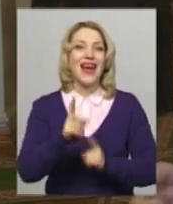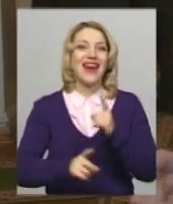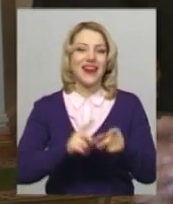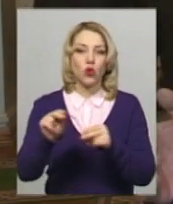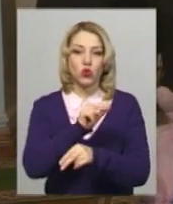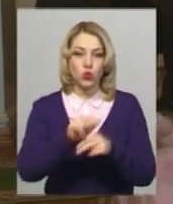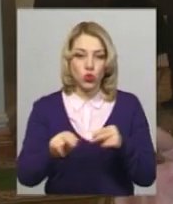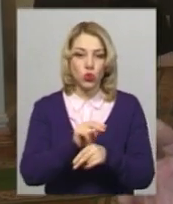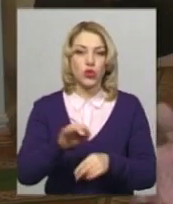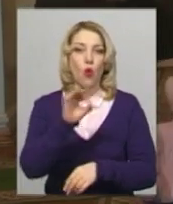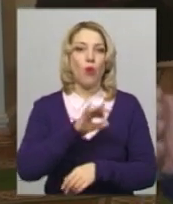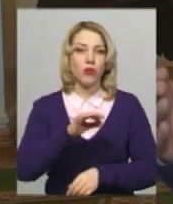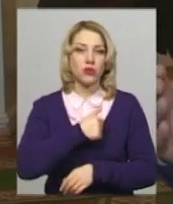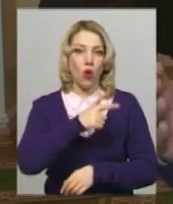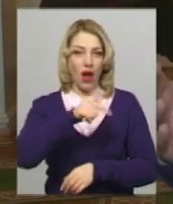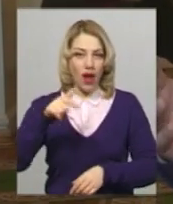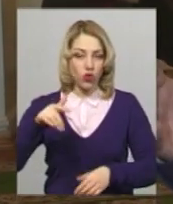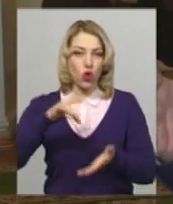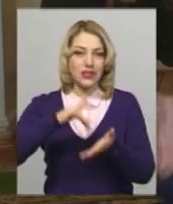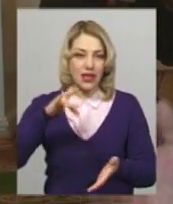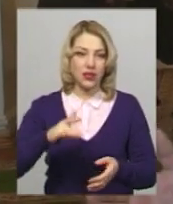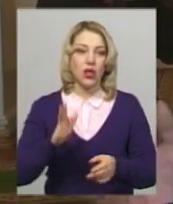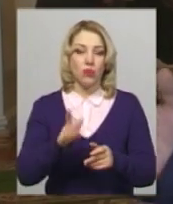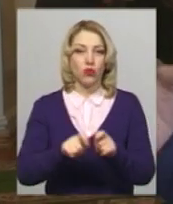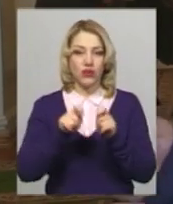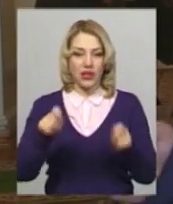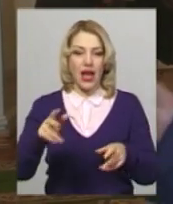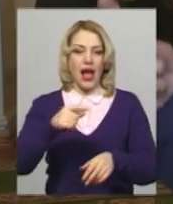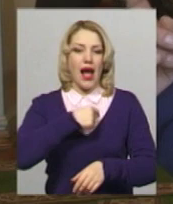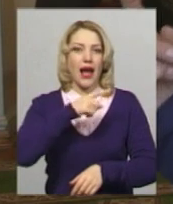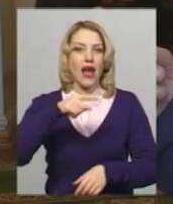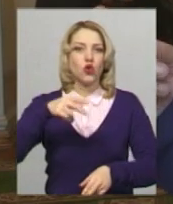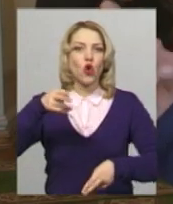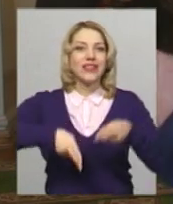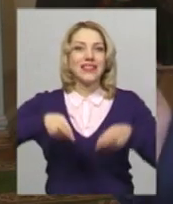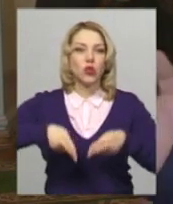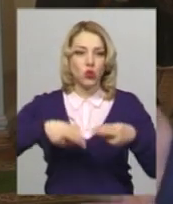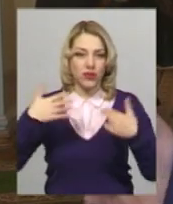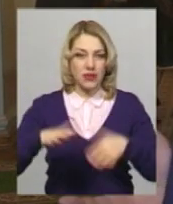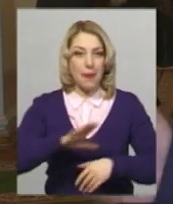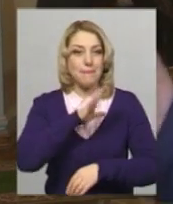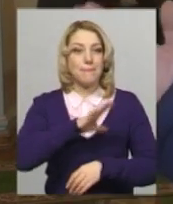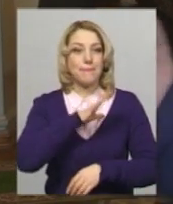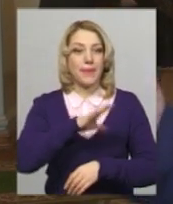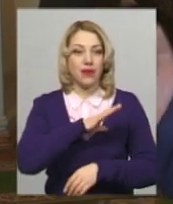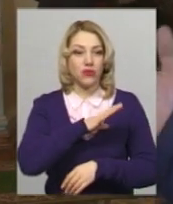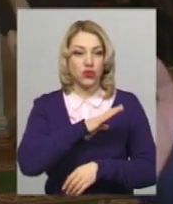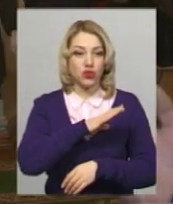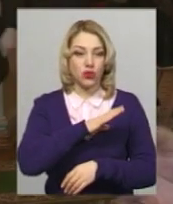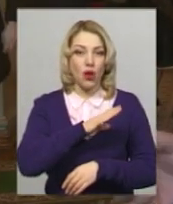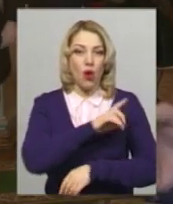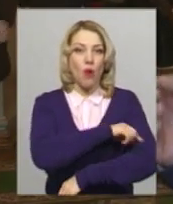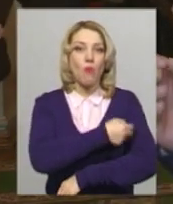До червня ми відкриваємо кардіохірургію вже в бувшому лечостану при або